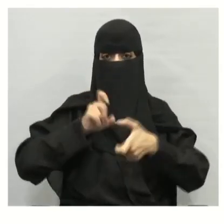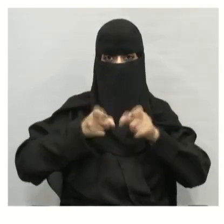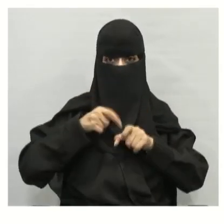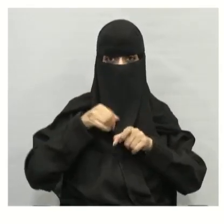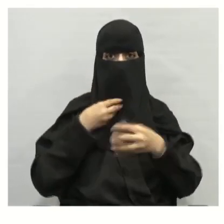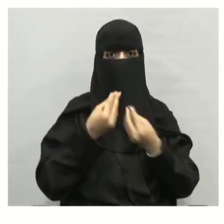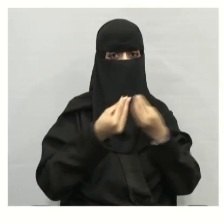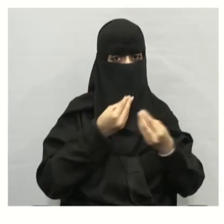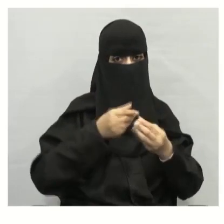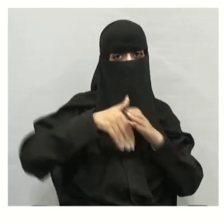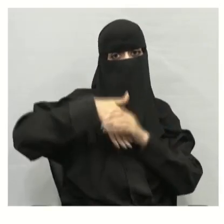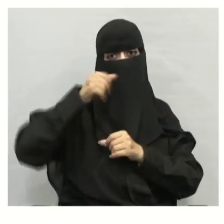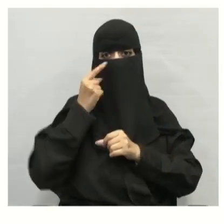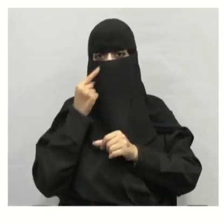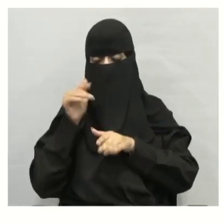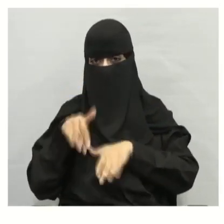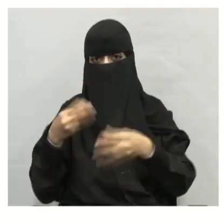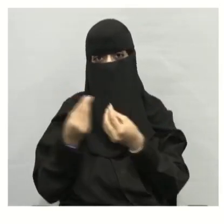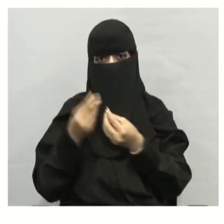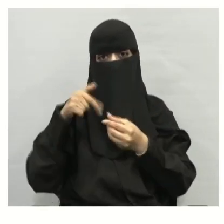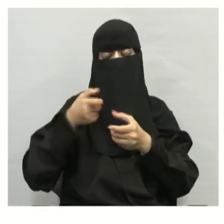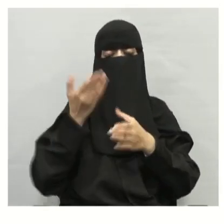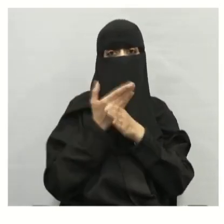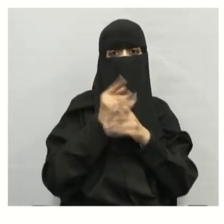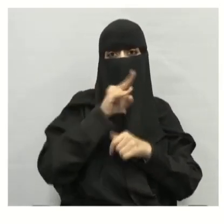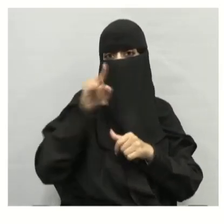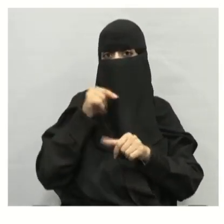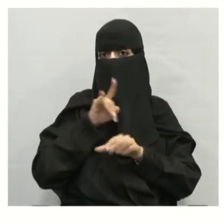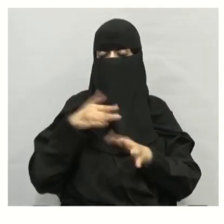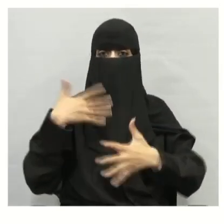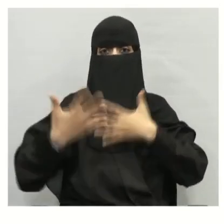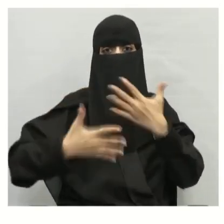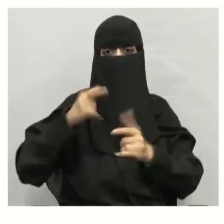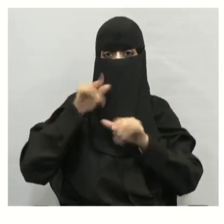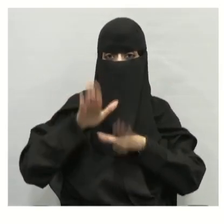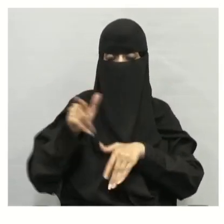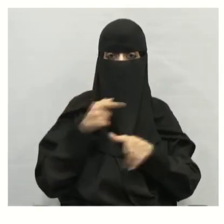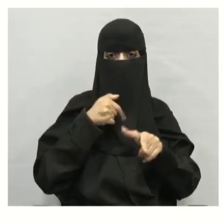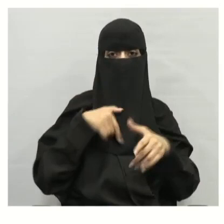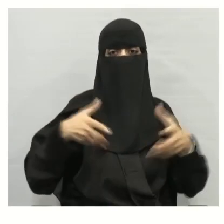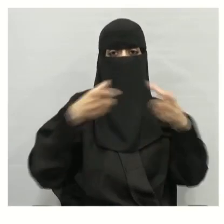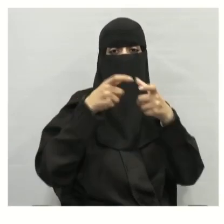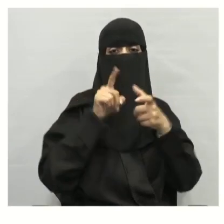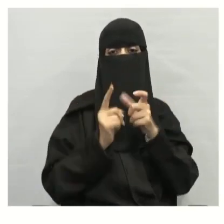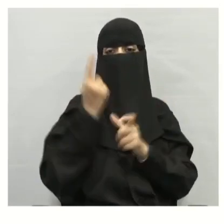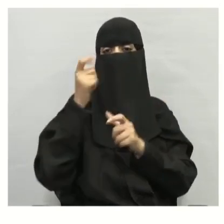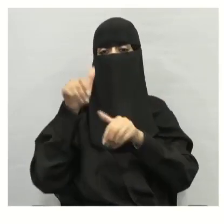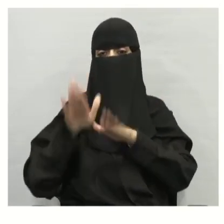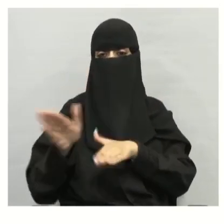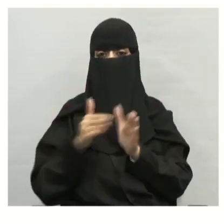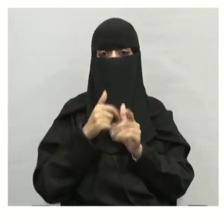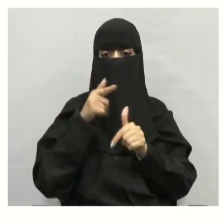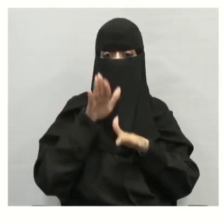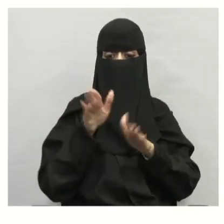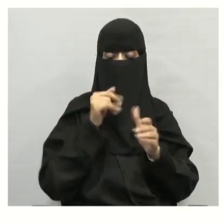من تفاعل المخلوقات الحية مع العوامل غير الحية بحيث أنها تشكل وحدة واحدة